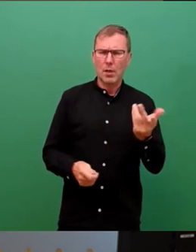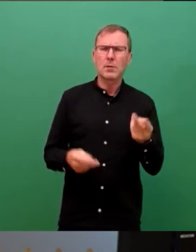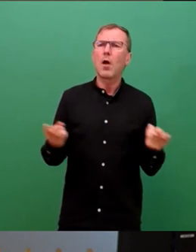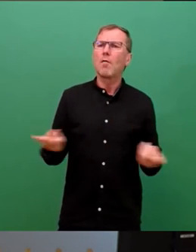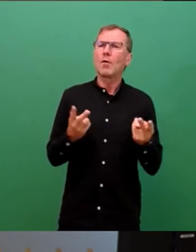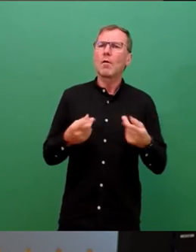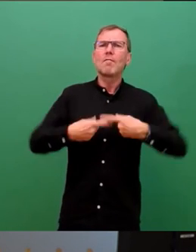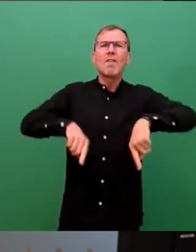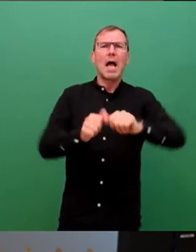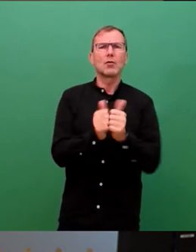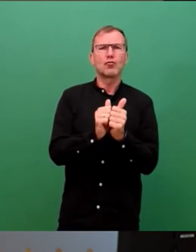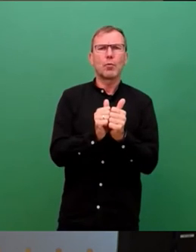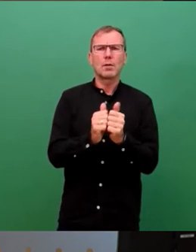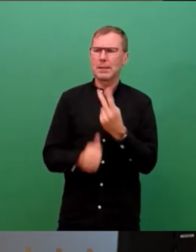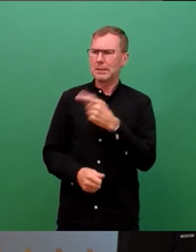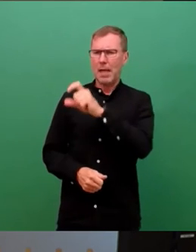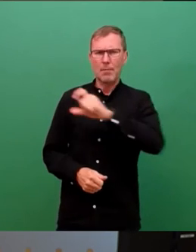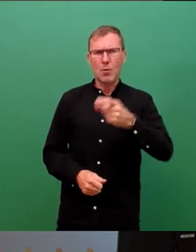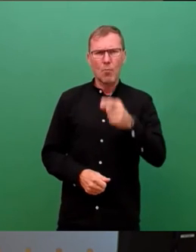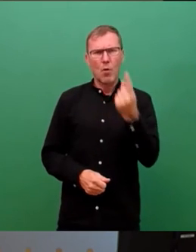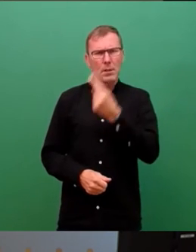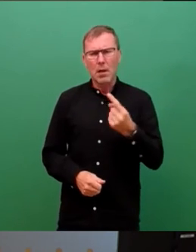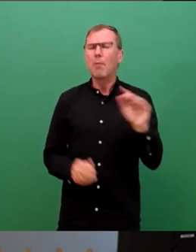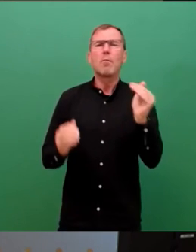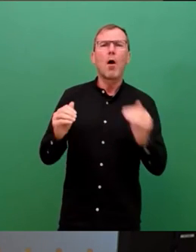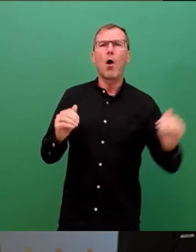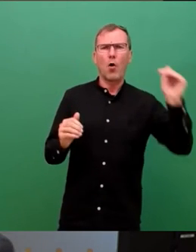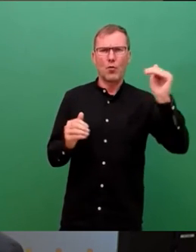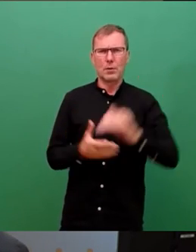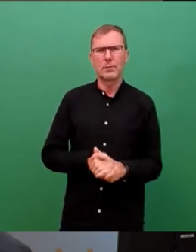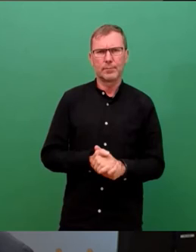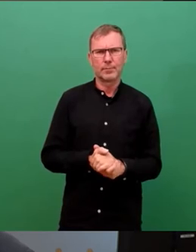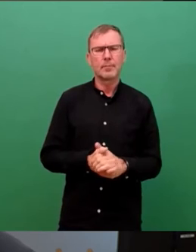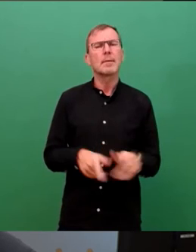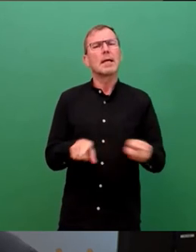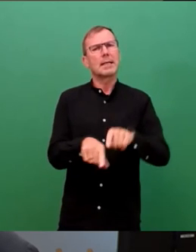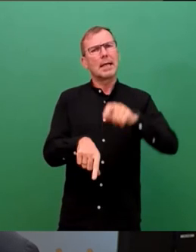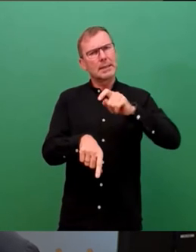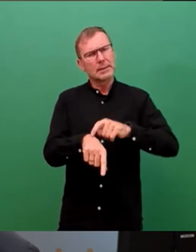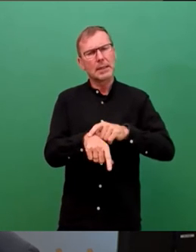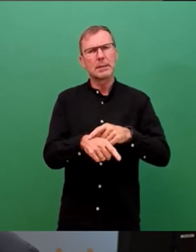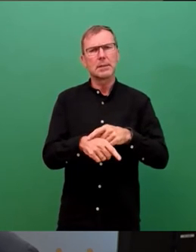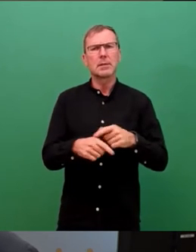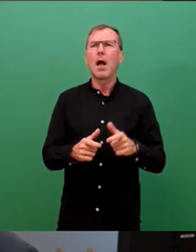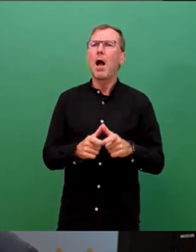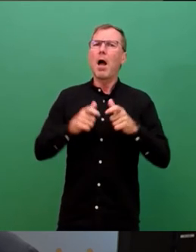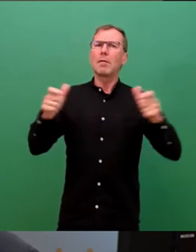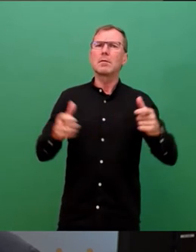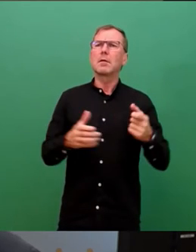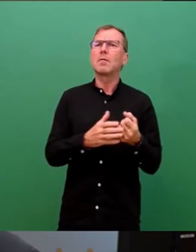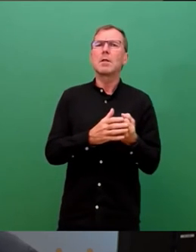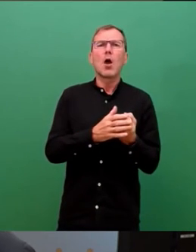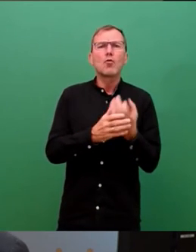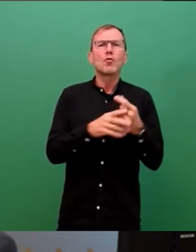Vereinssports um 2 Millionen pro Jahr zu erhöhen. Gleichzeitig werden wir den Ausbau von Kultur- und Nachbarschaftszentren